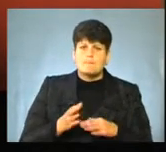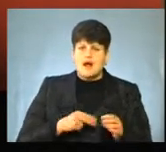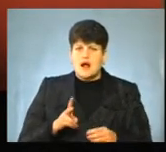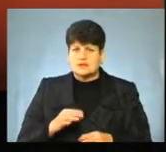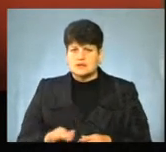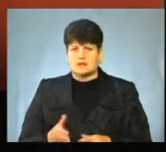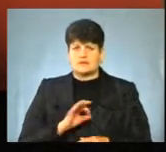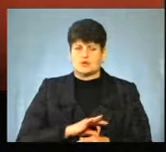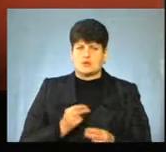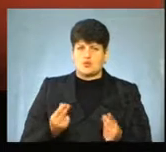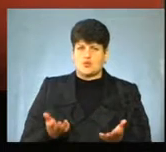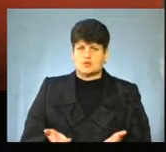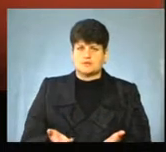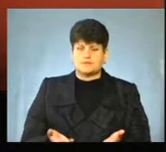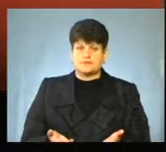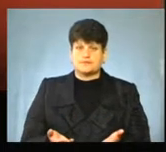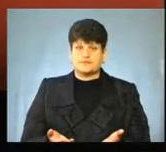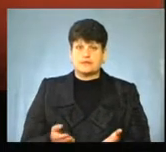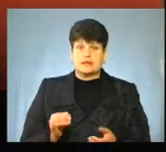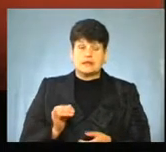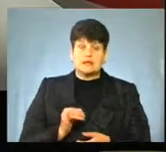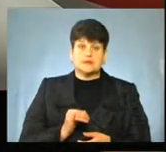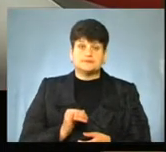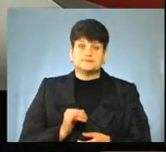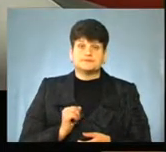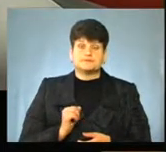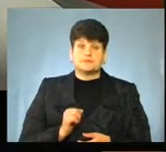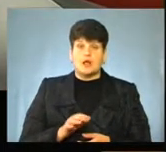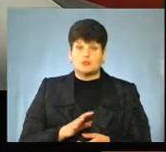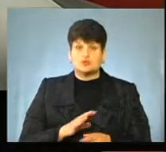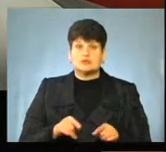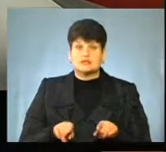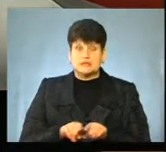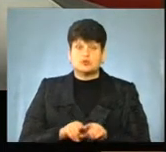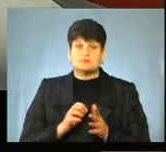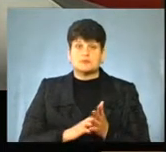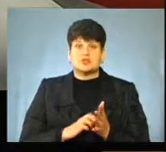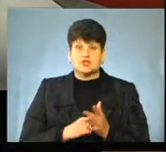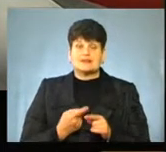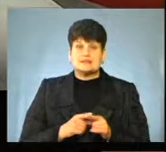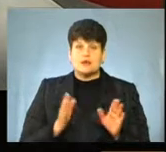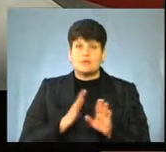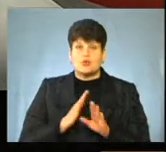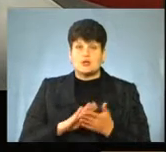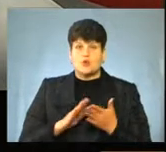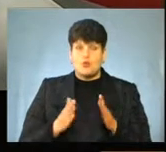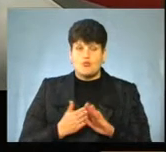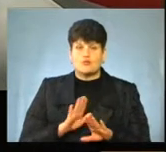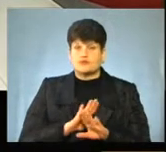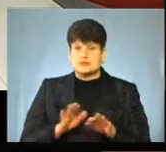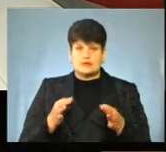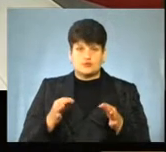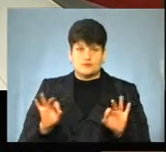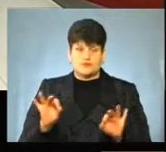освоєння цих коштів. І були також об'єктивні причини, це погодні умови, що не